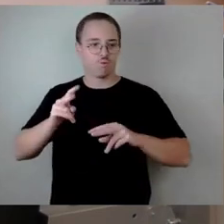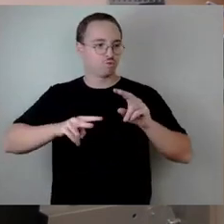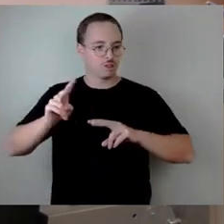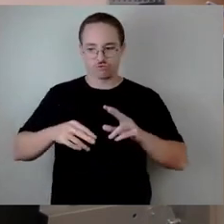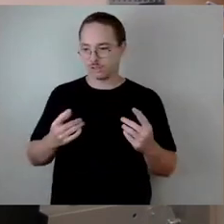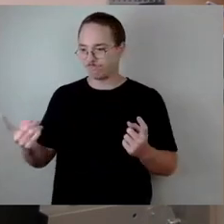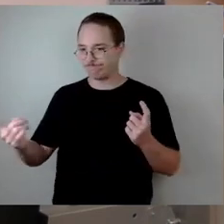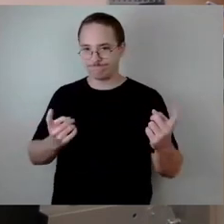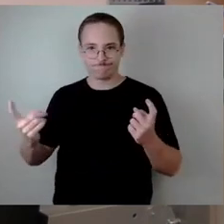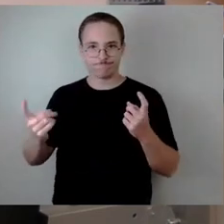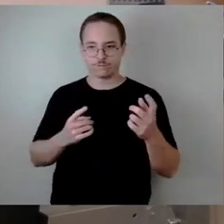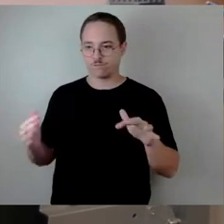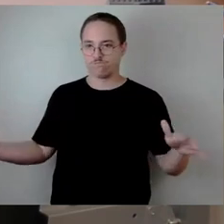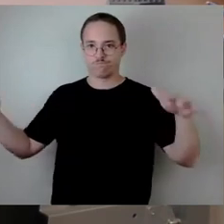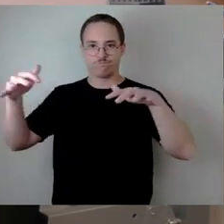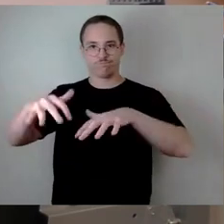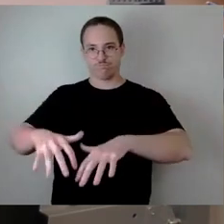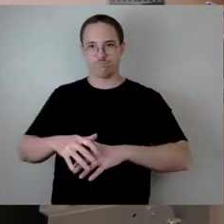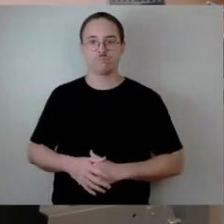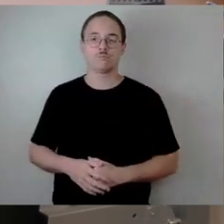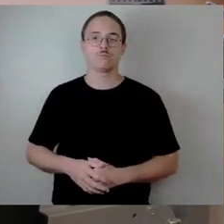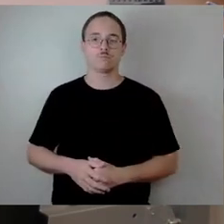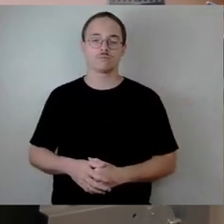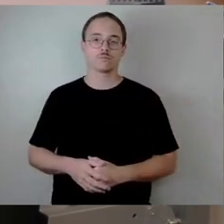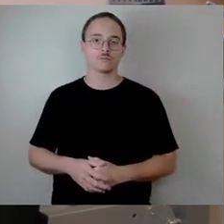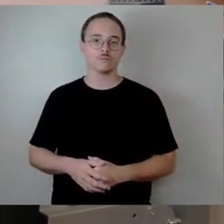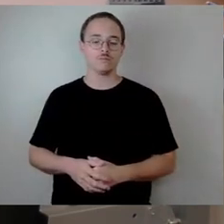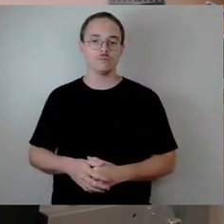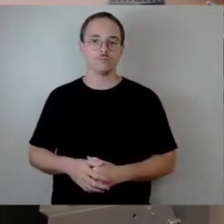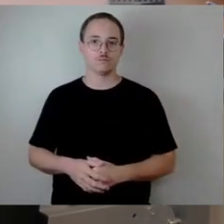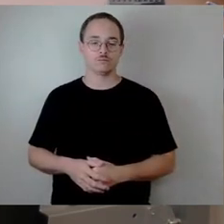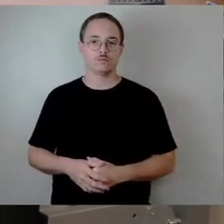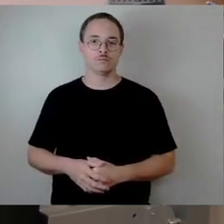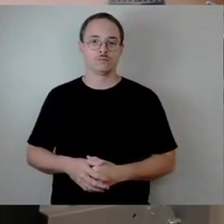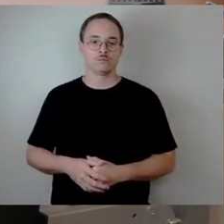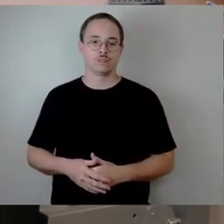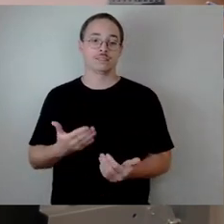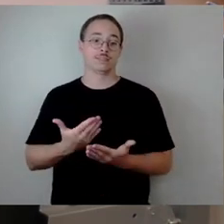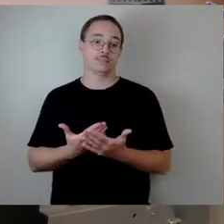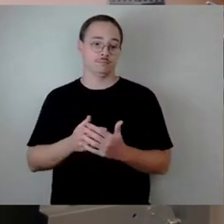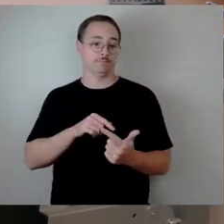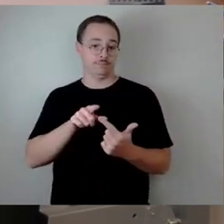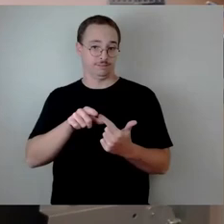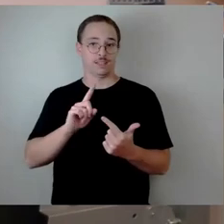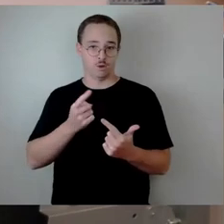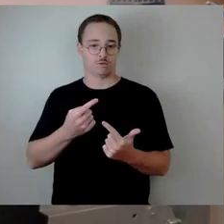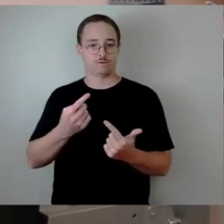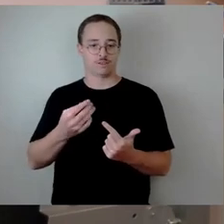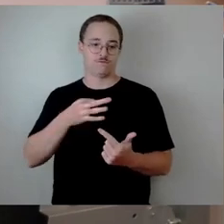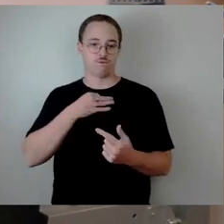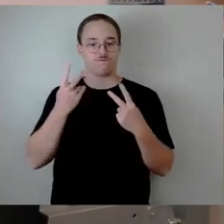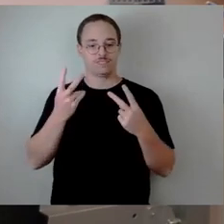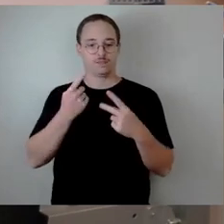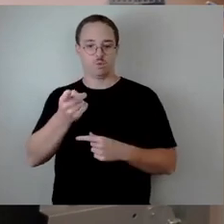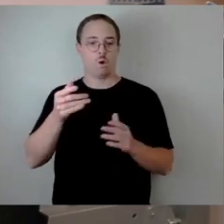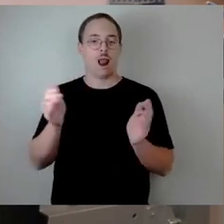zusammenbringen. Und auch von daher, denke ich, müssen wir daran interessiert sein, dass es eben den Kleingärten möglichst gut